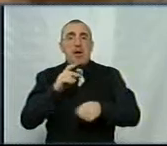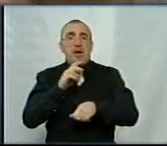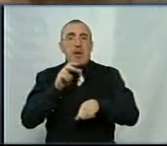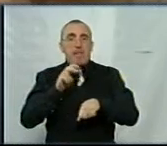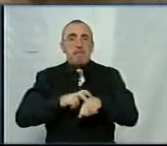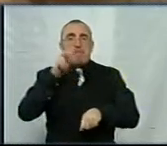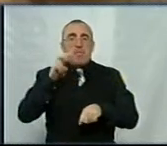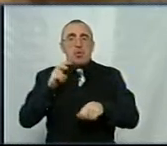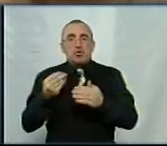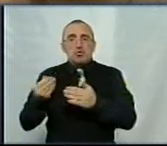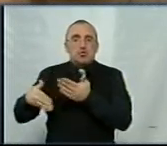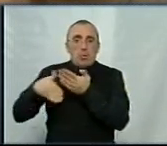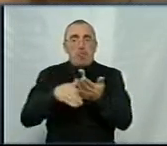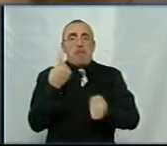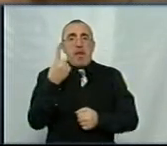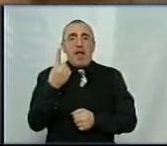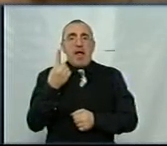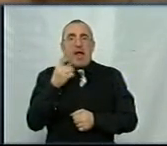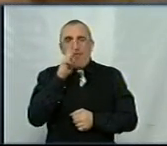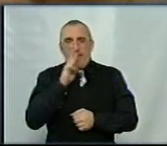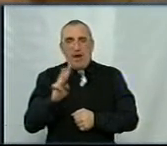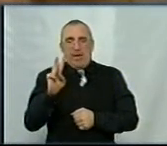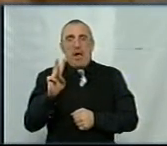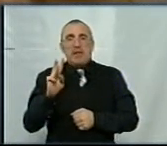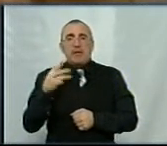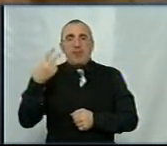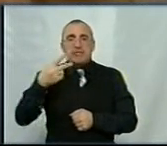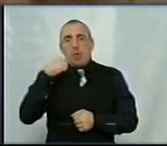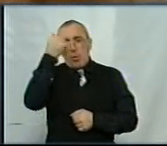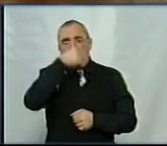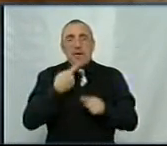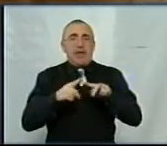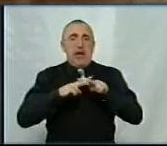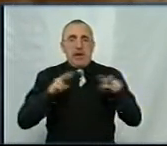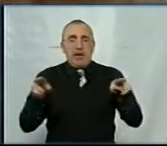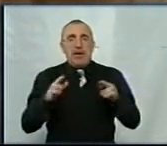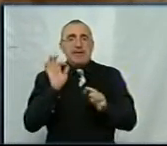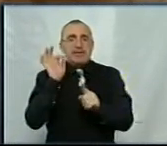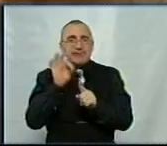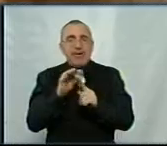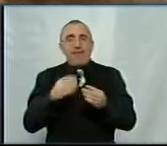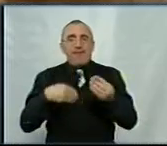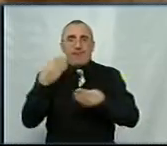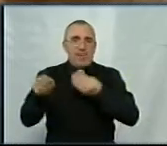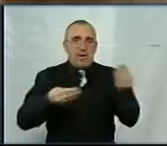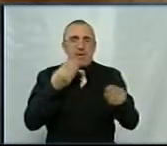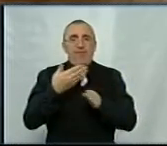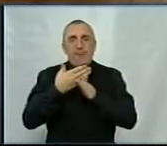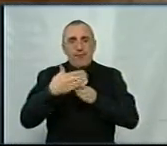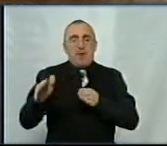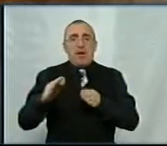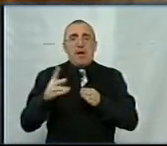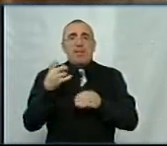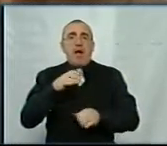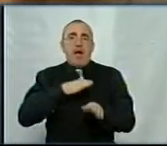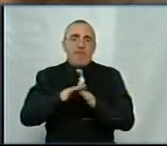субвенції тільки в першому кварталі 20-го року. Так само, як і цільові видатки, які виділяються на